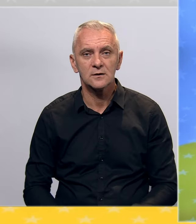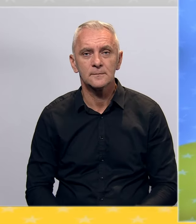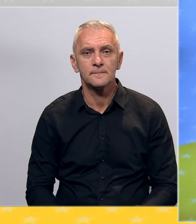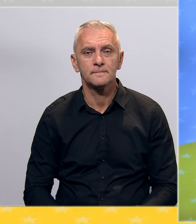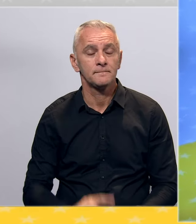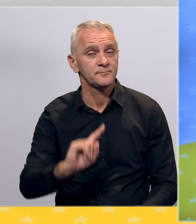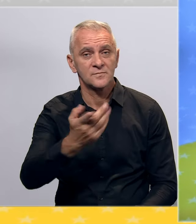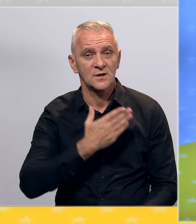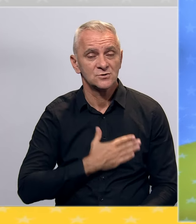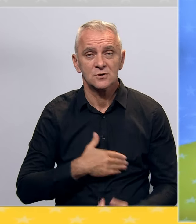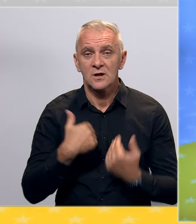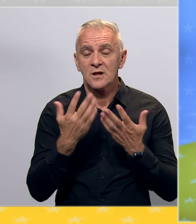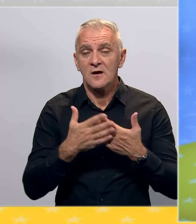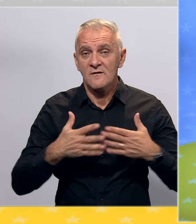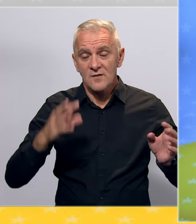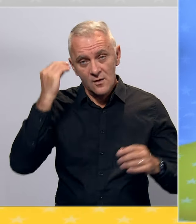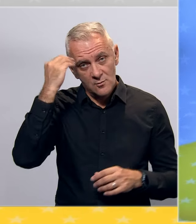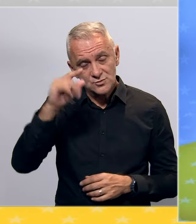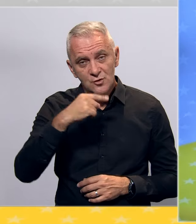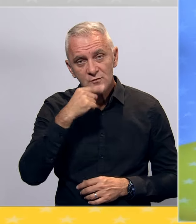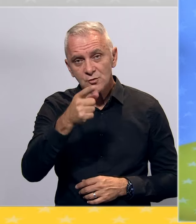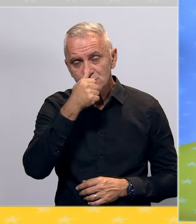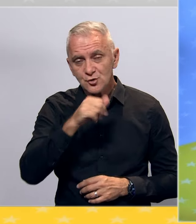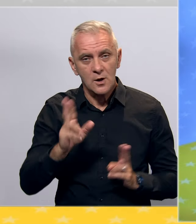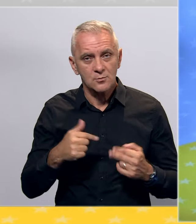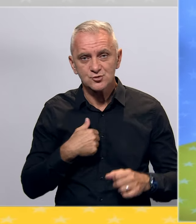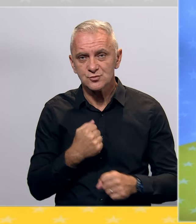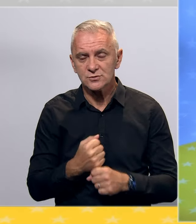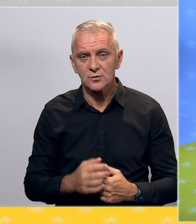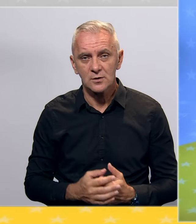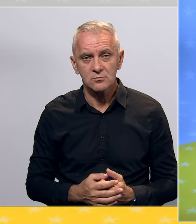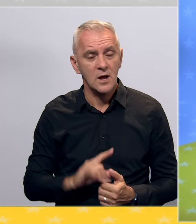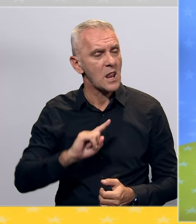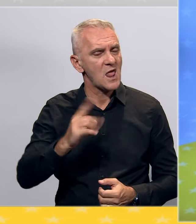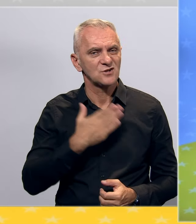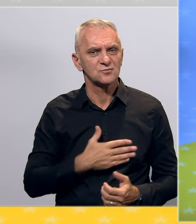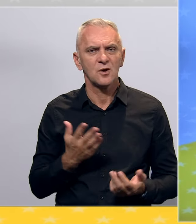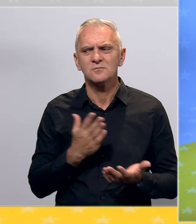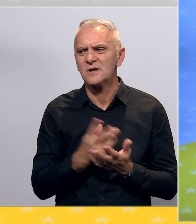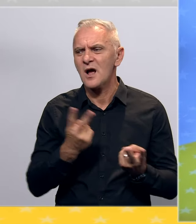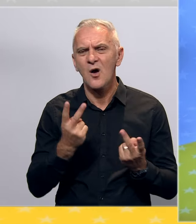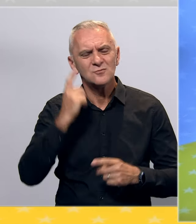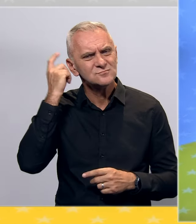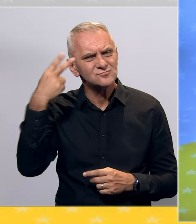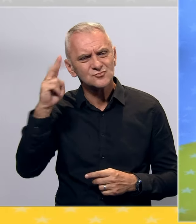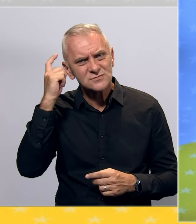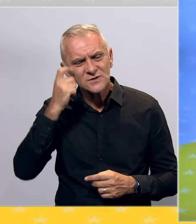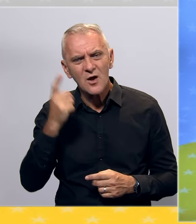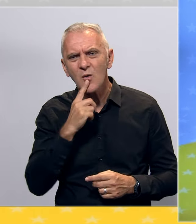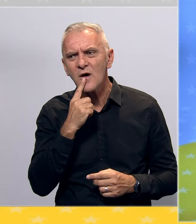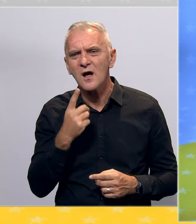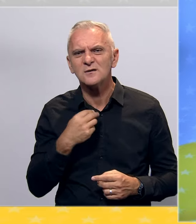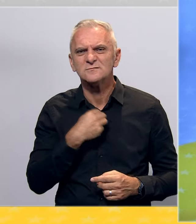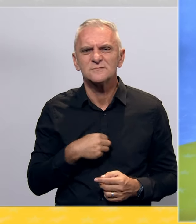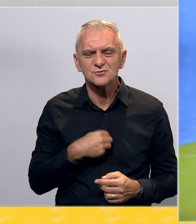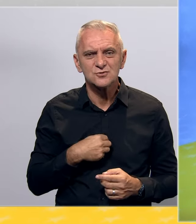Ne želimo davati velika obećanja i govoriti ono što nećemo moći uraditi. Ne želimo biti jedna u nizu stranaka koja ću vas razočarati.